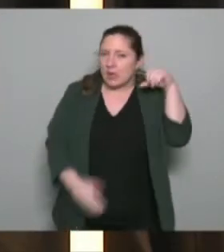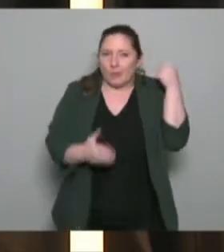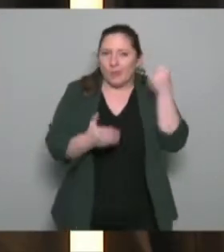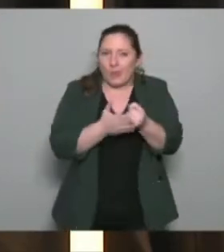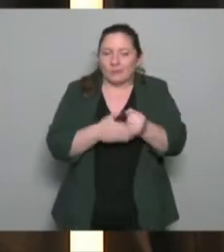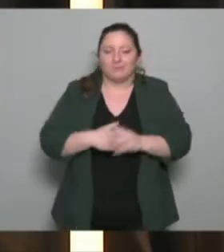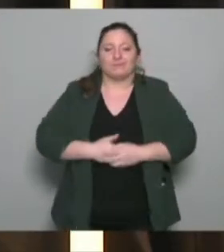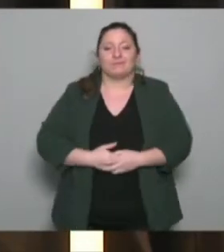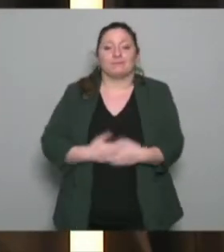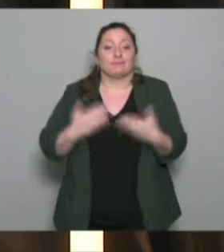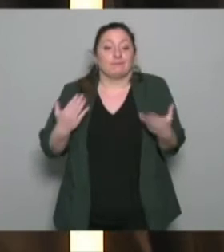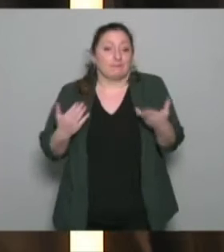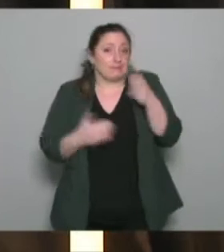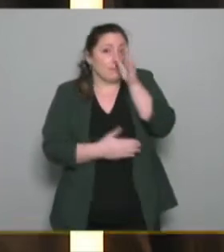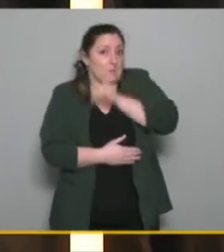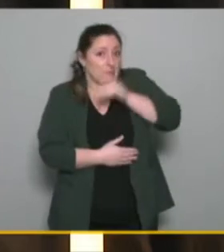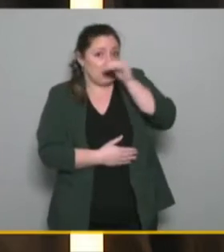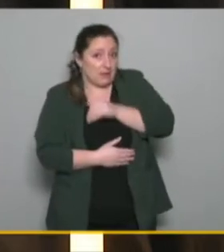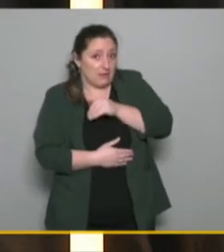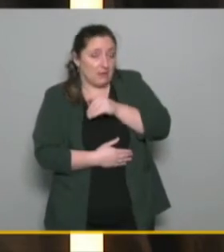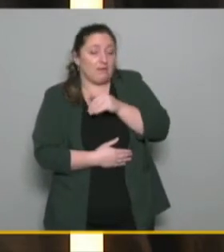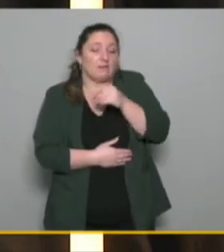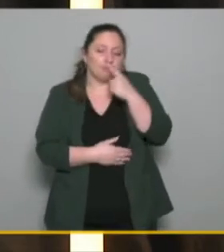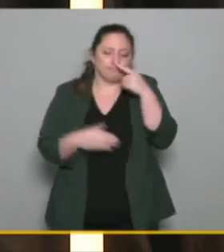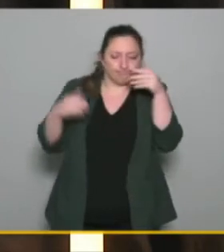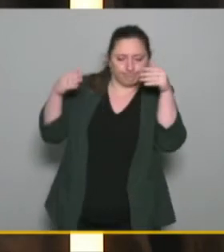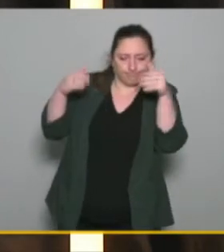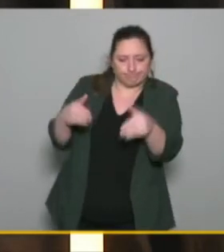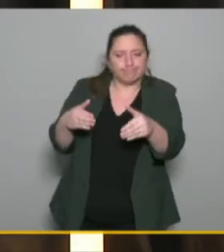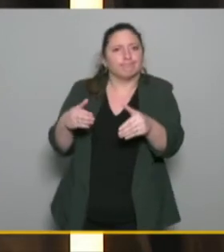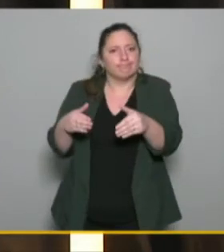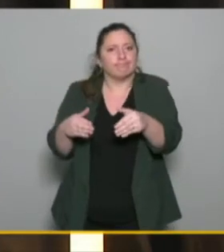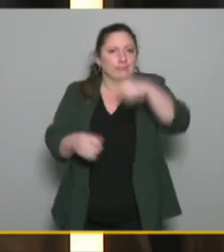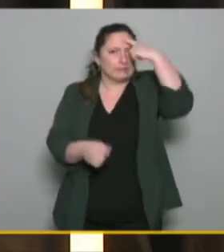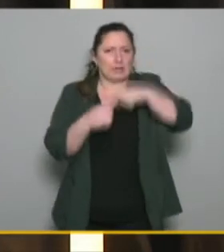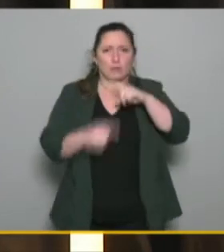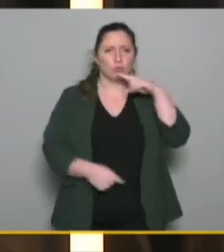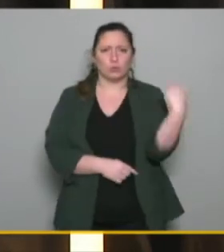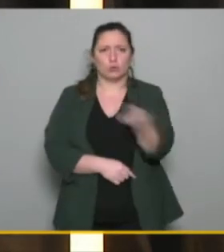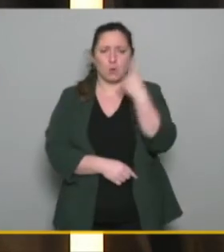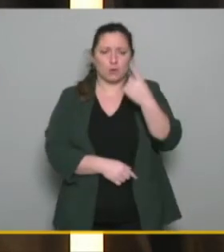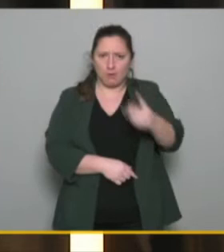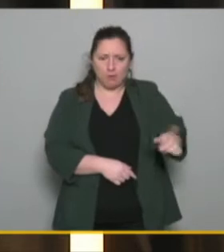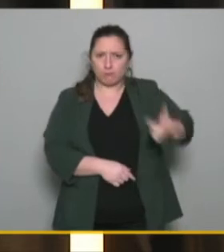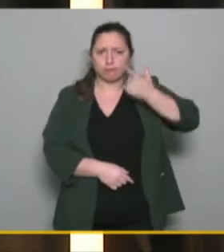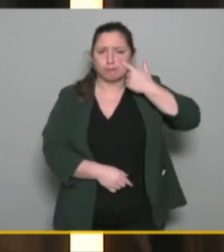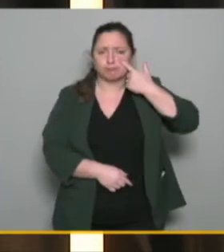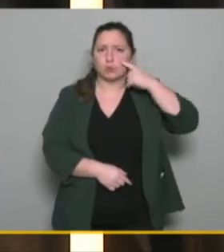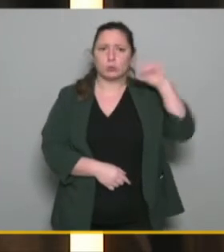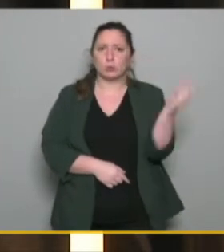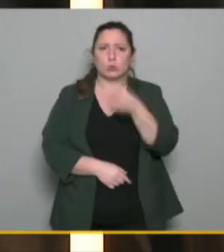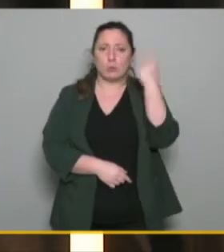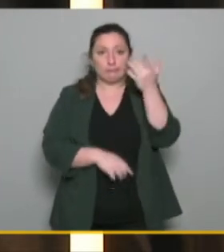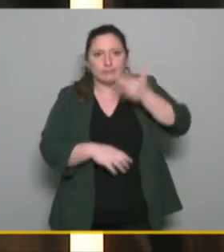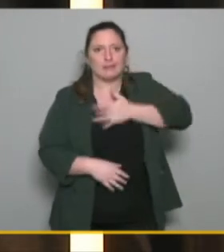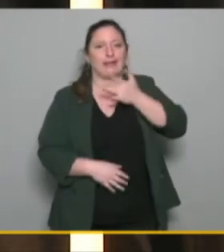Alors on va aborder un sujet cet après-midi qui nous concerne tous, qui parle de la compétence. Alors ça,